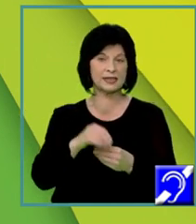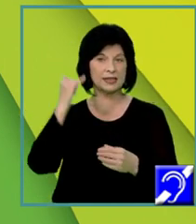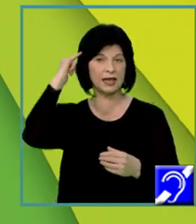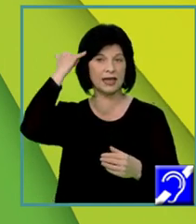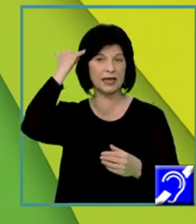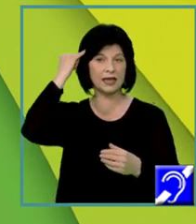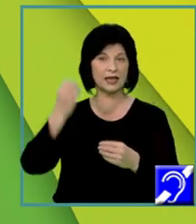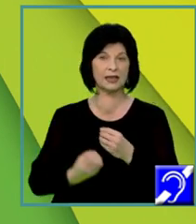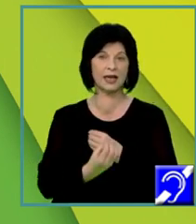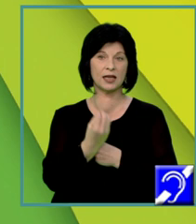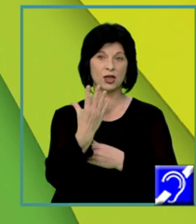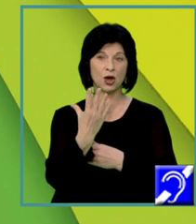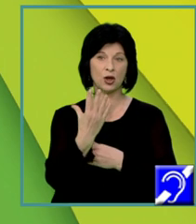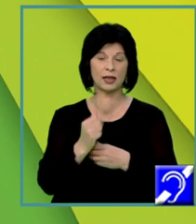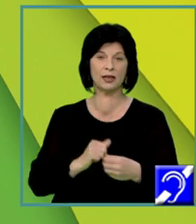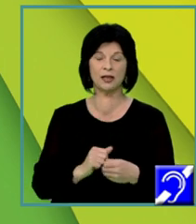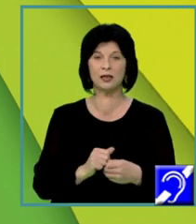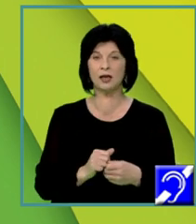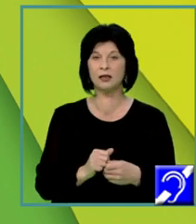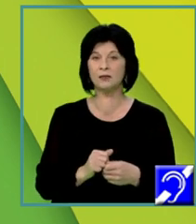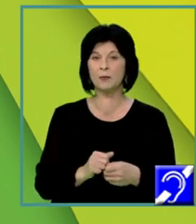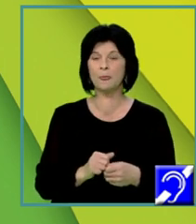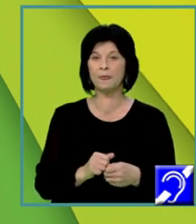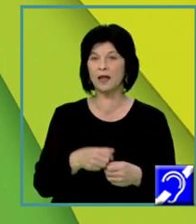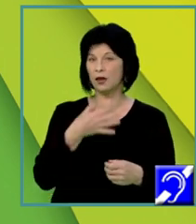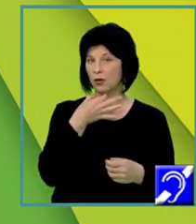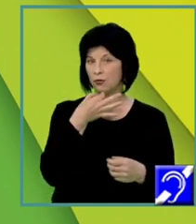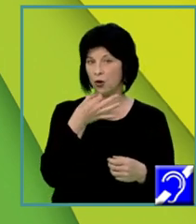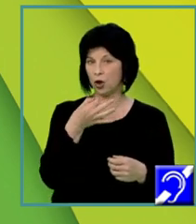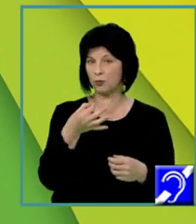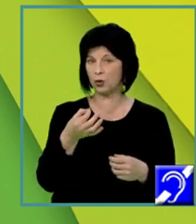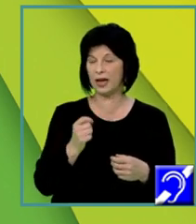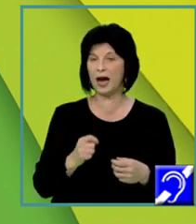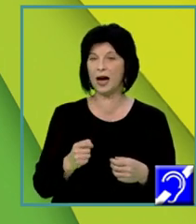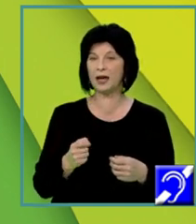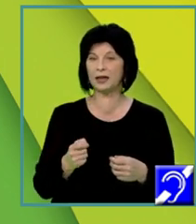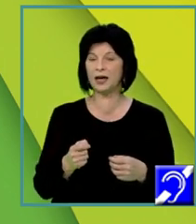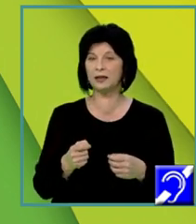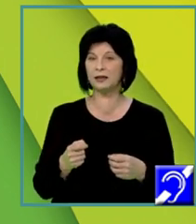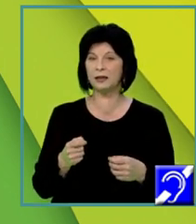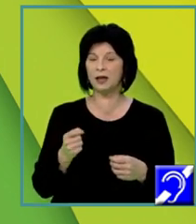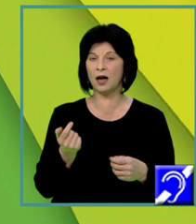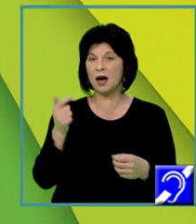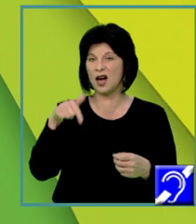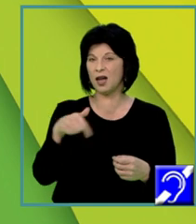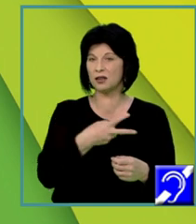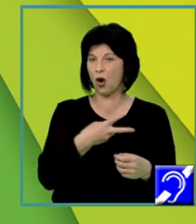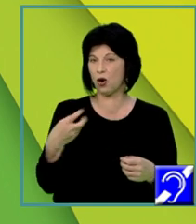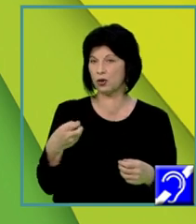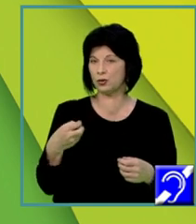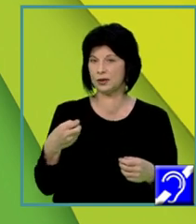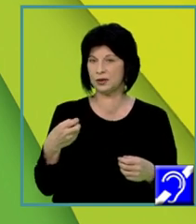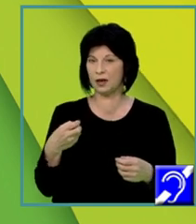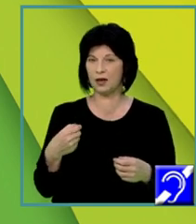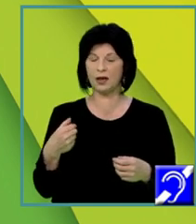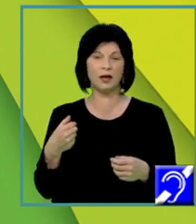extrem de important, formularea de tipul, în concluzie, eu cred că. Sub nici o formă, eu